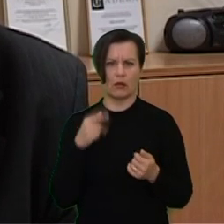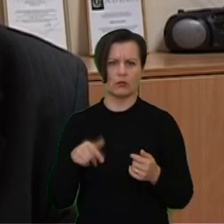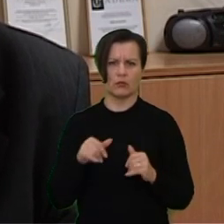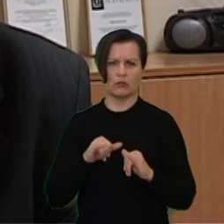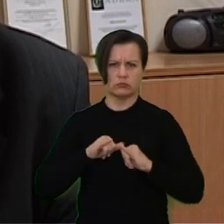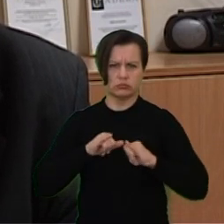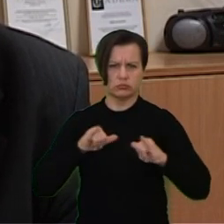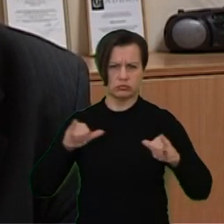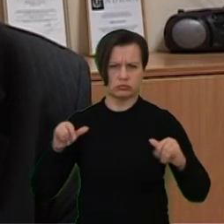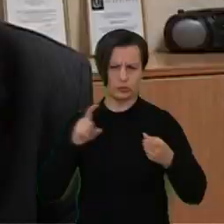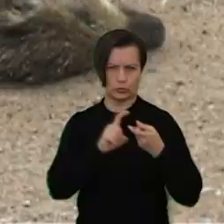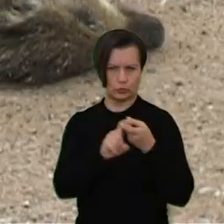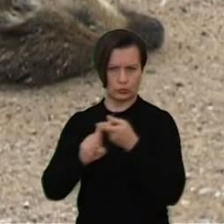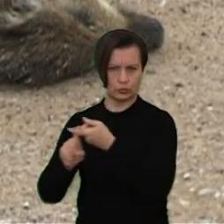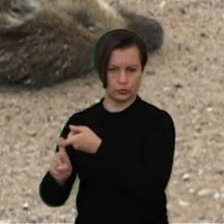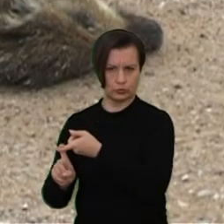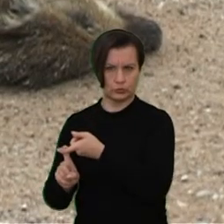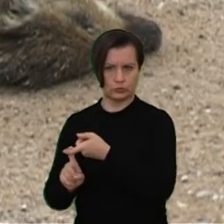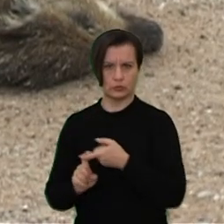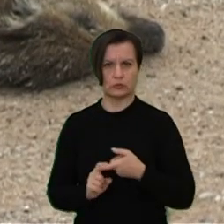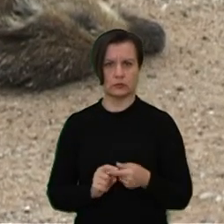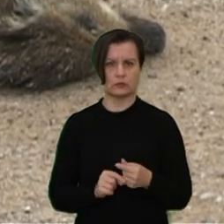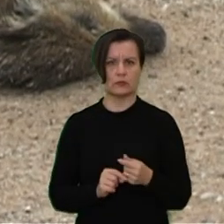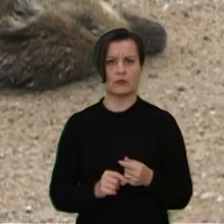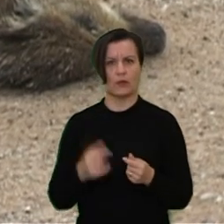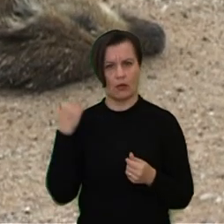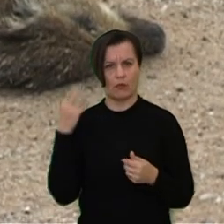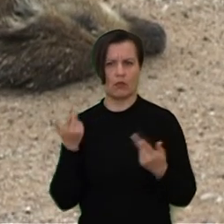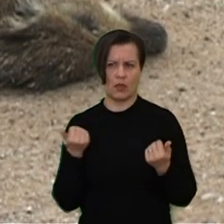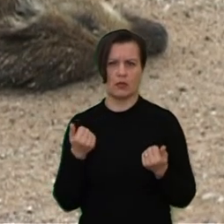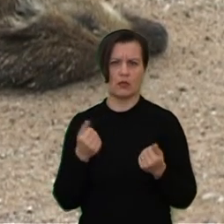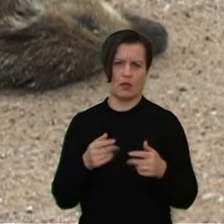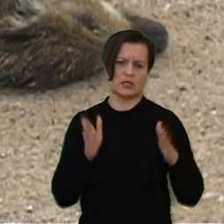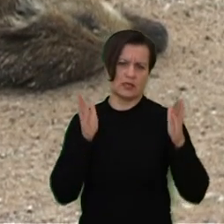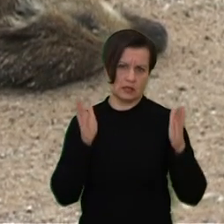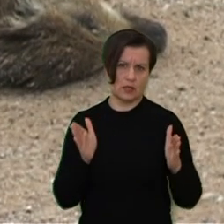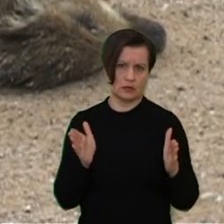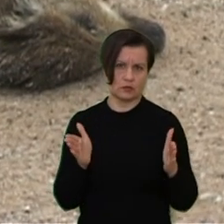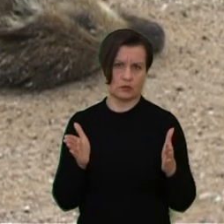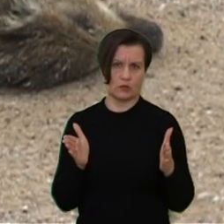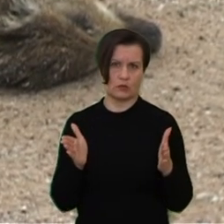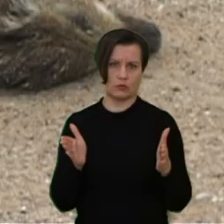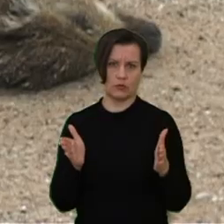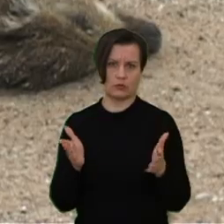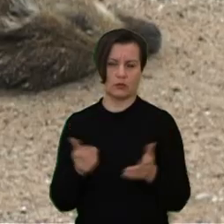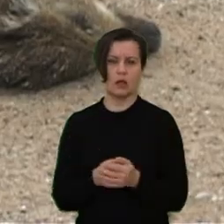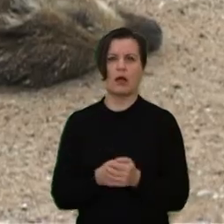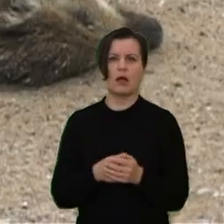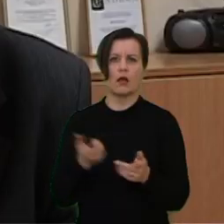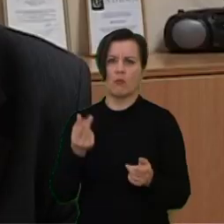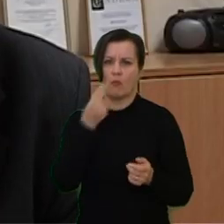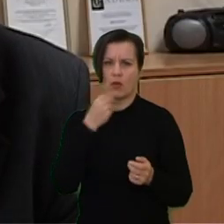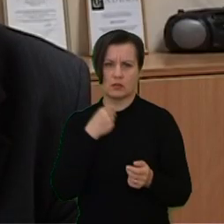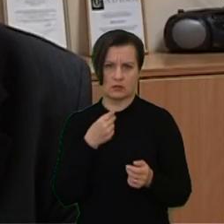paumėjimas štos lygos. Matyti yra vis tik dėl sezoniškumo, tai yra paprastėja